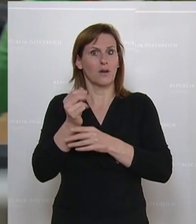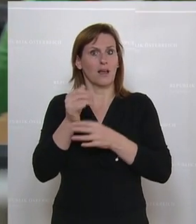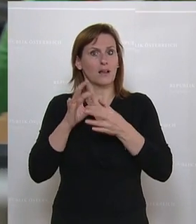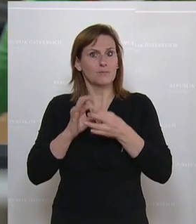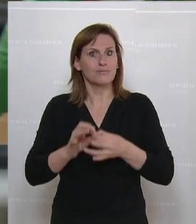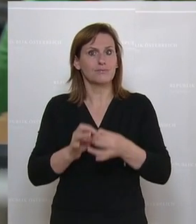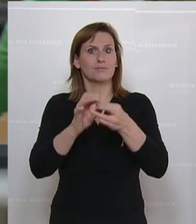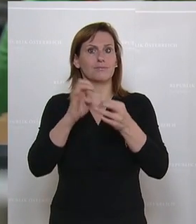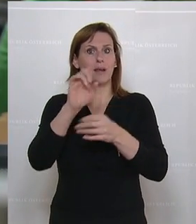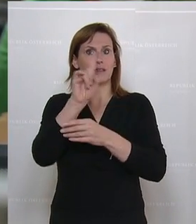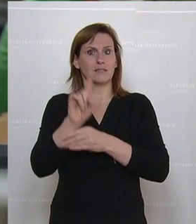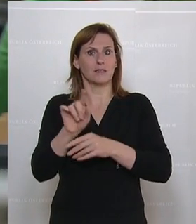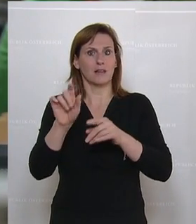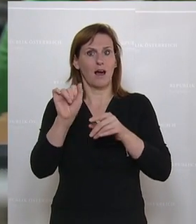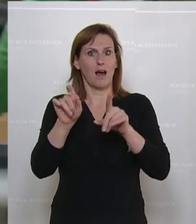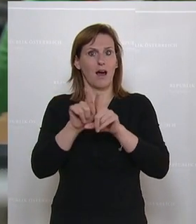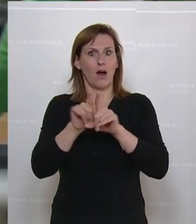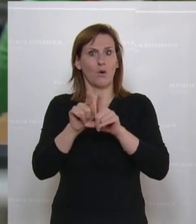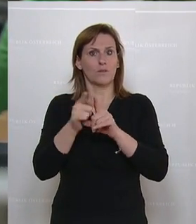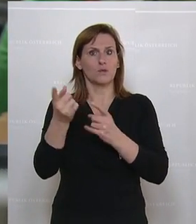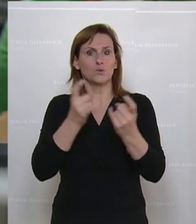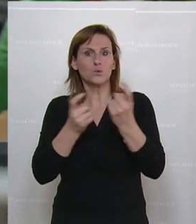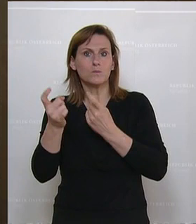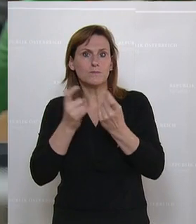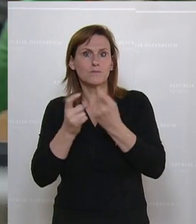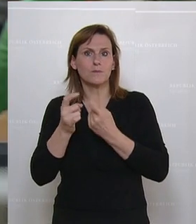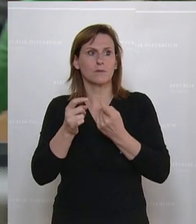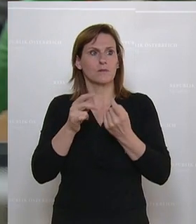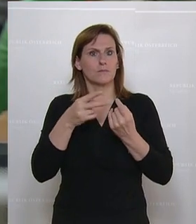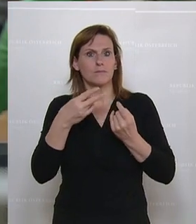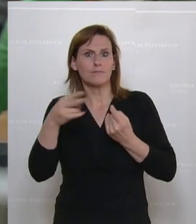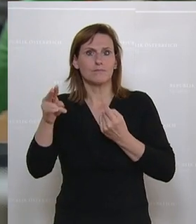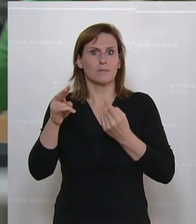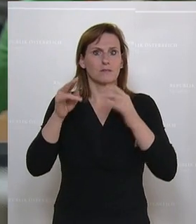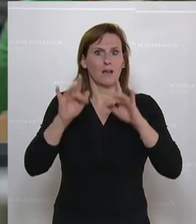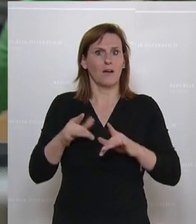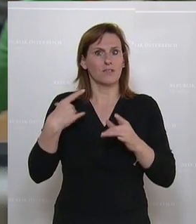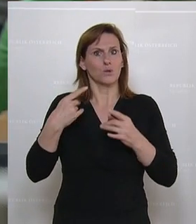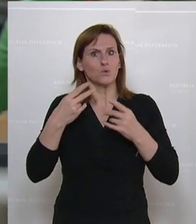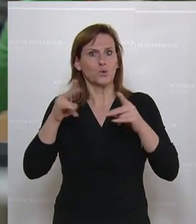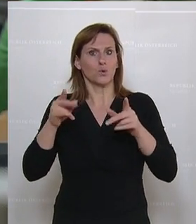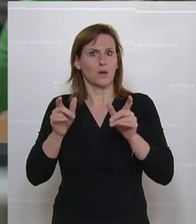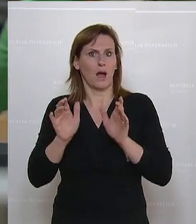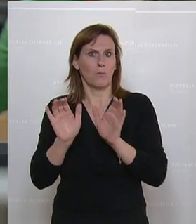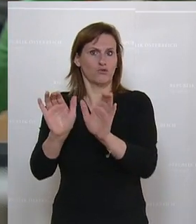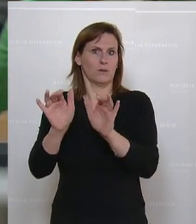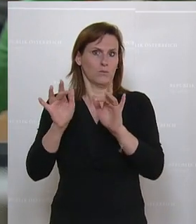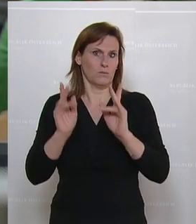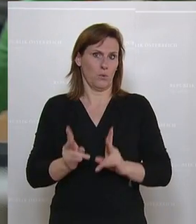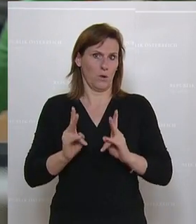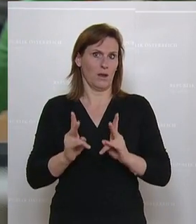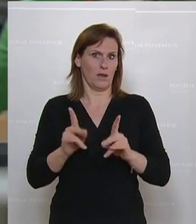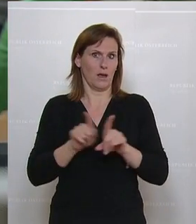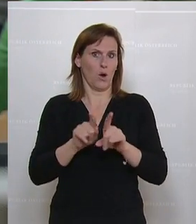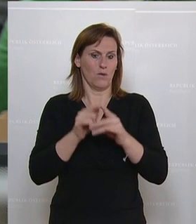machen, dass es jedenfalls Rückführungsabkommen für Migranten gibt. Also alles das sind Punkte, die wir gerade in Zeiten einer Krise, wo es um die Wirtschaft